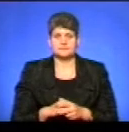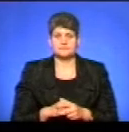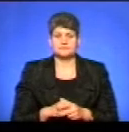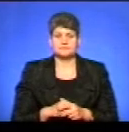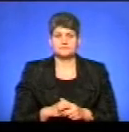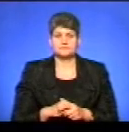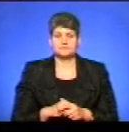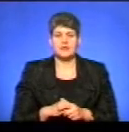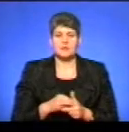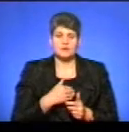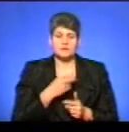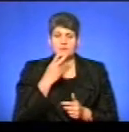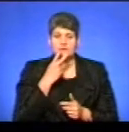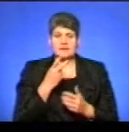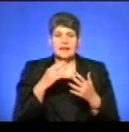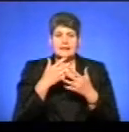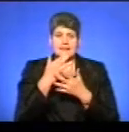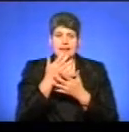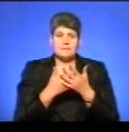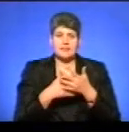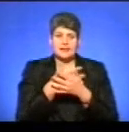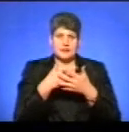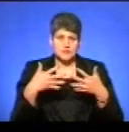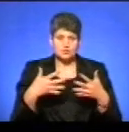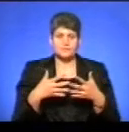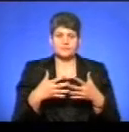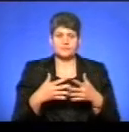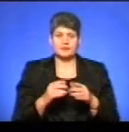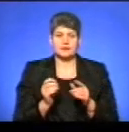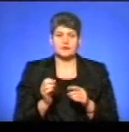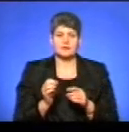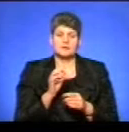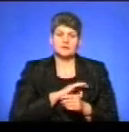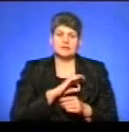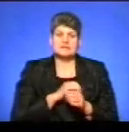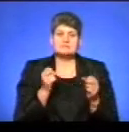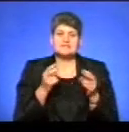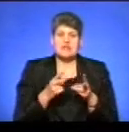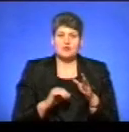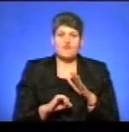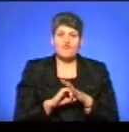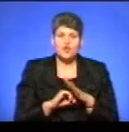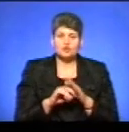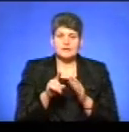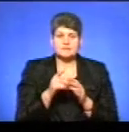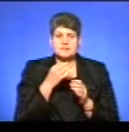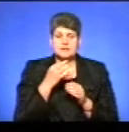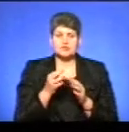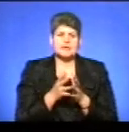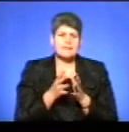Я хочу, щоб ми ще подивилися на таблицю надходження до спеціального фонду, і там ми проаналізували, що найбільша